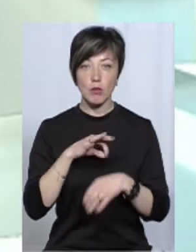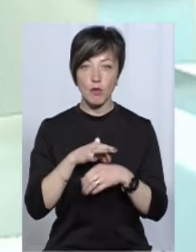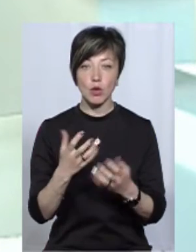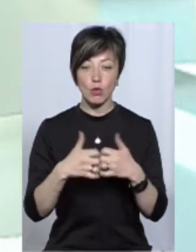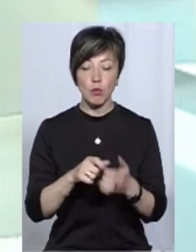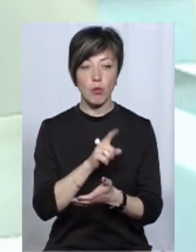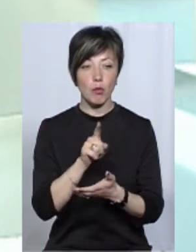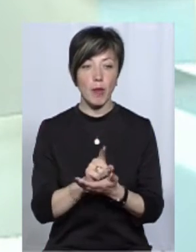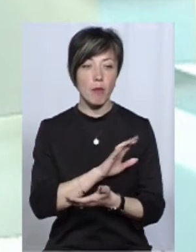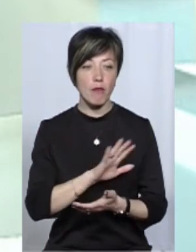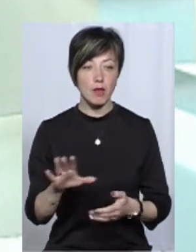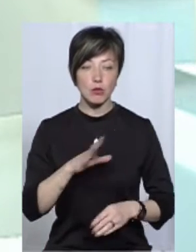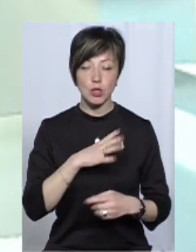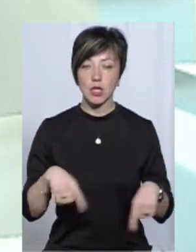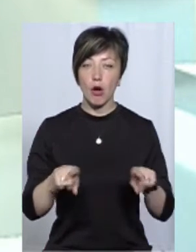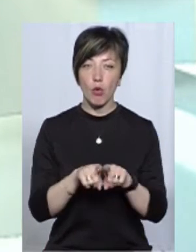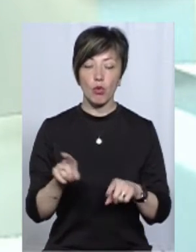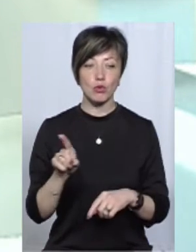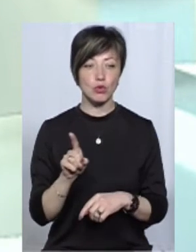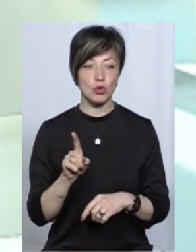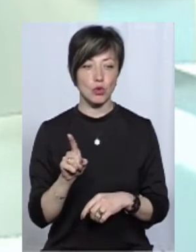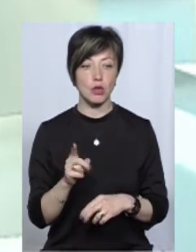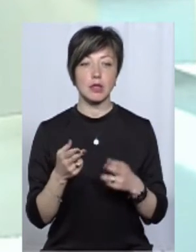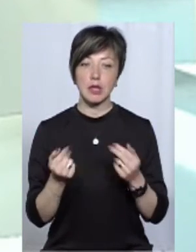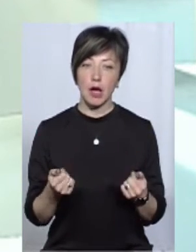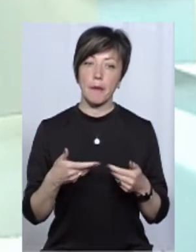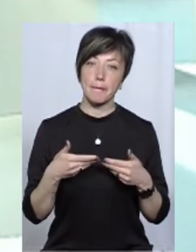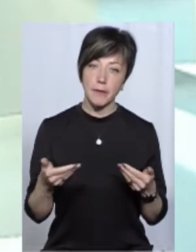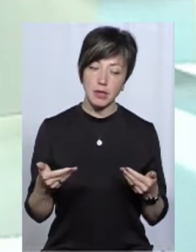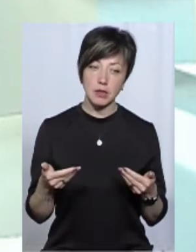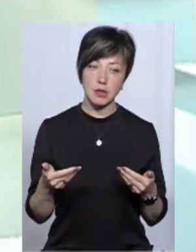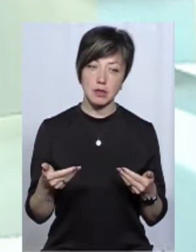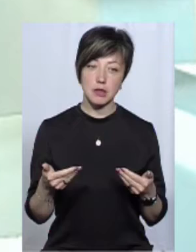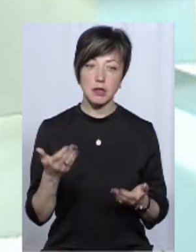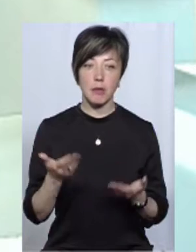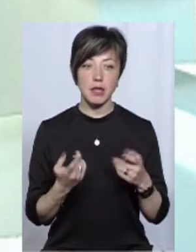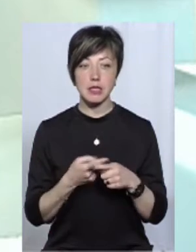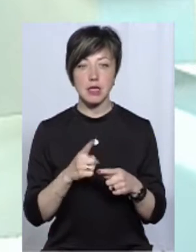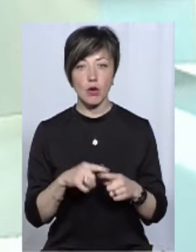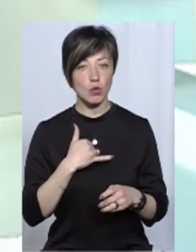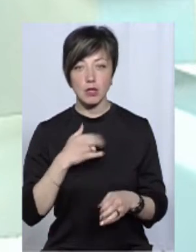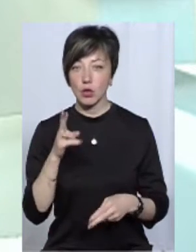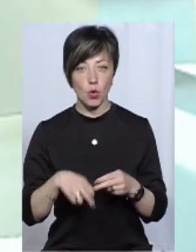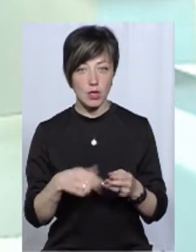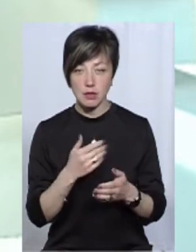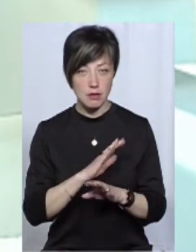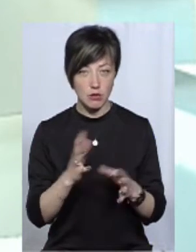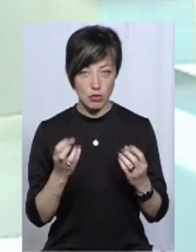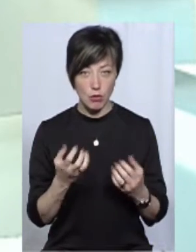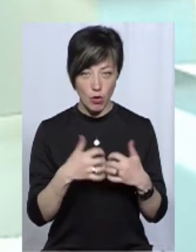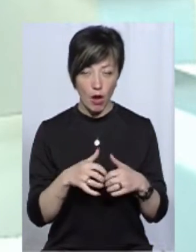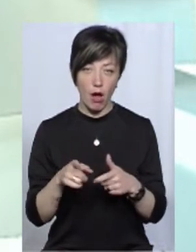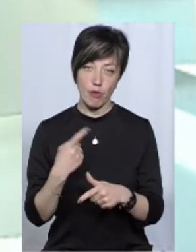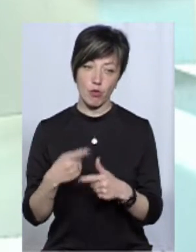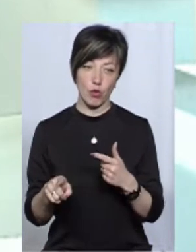розрахунки, не повинно бути такого, що, да, ми, напевно, ось це у нас не до кінця прораховано,